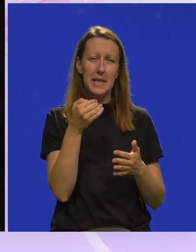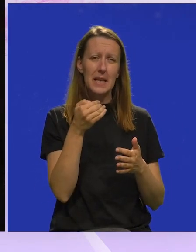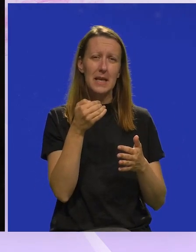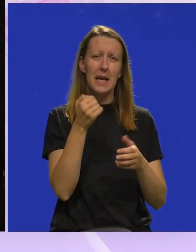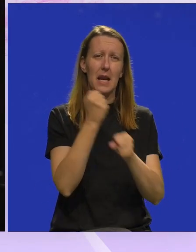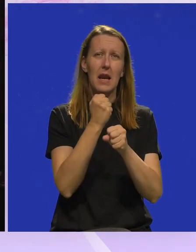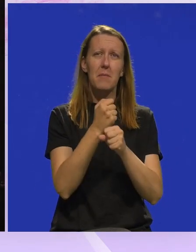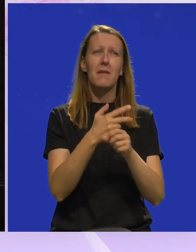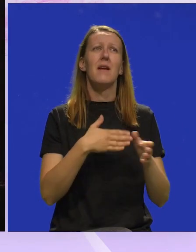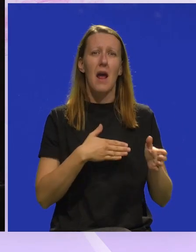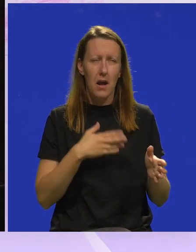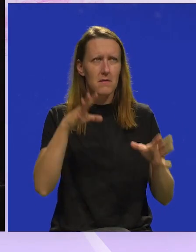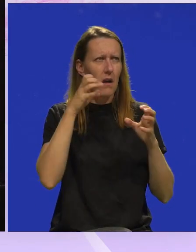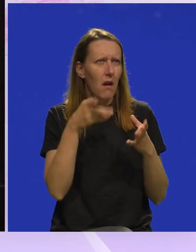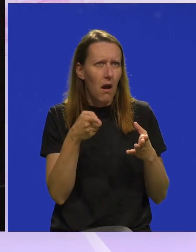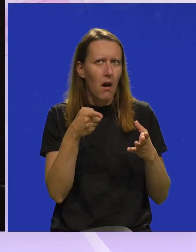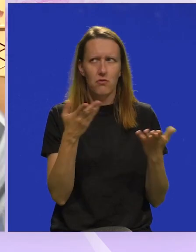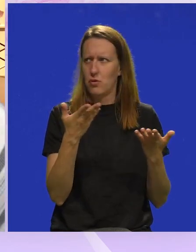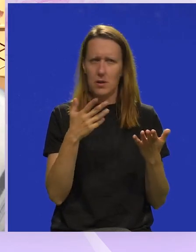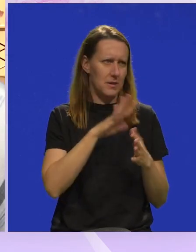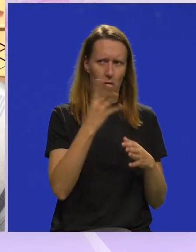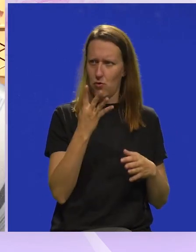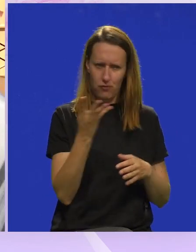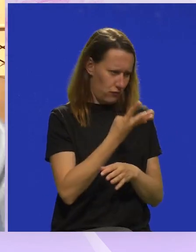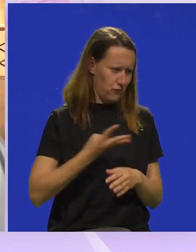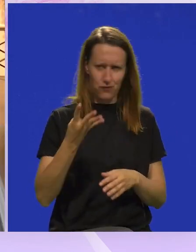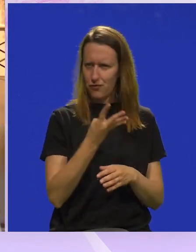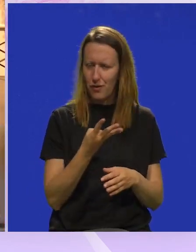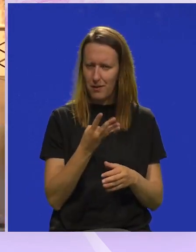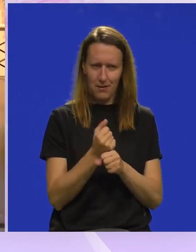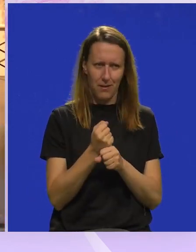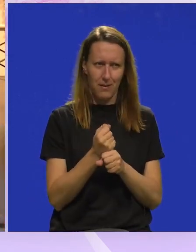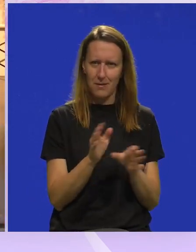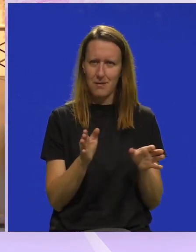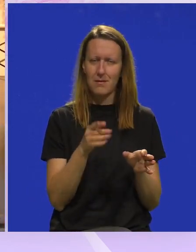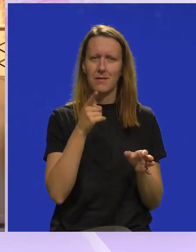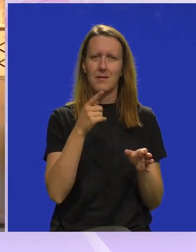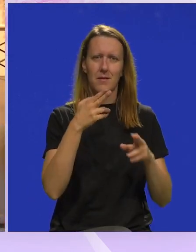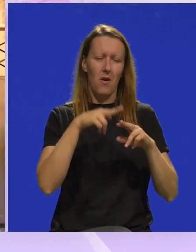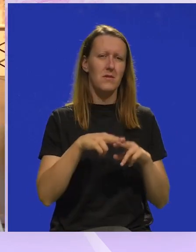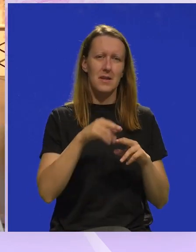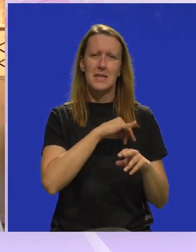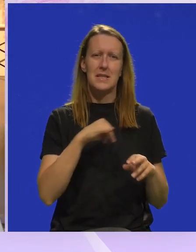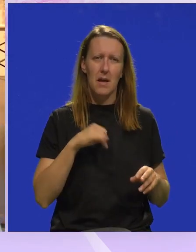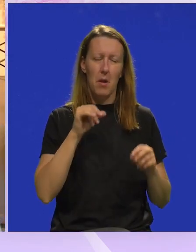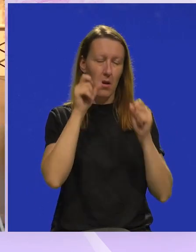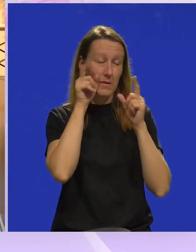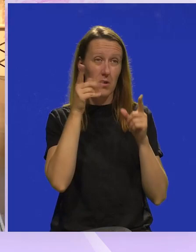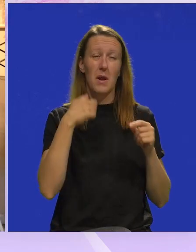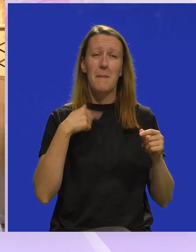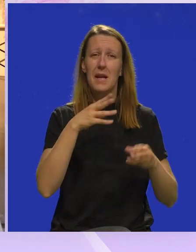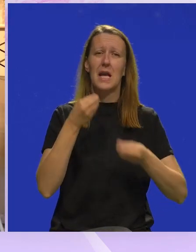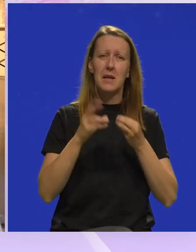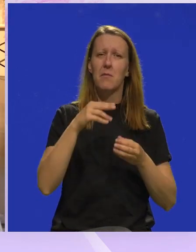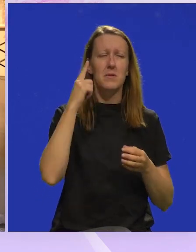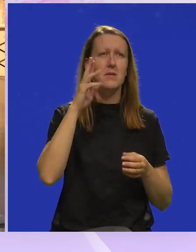režirali naklon, onda smo zapravo shvatili, čekaj, samo nas je četvara ovdje. Tako da smo zapravo ostali i sami malo iznenađeni, jer i mi